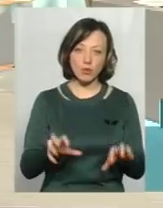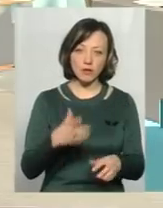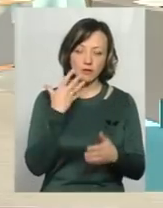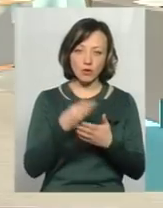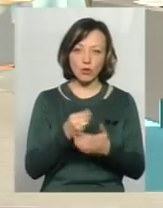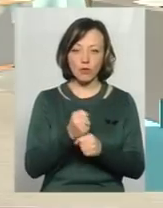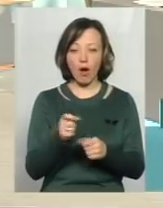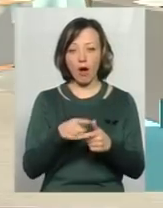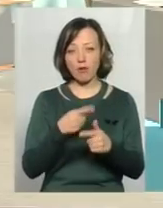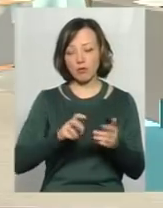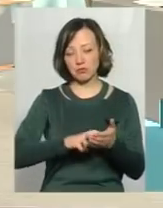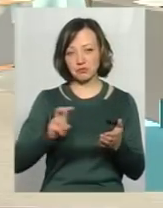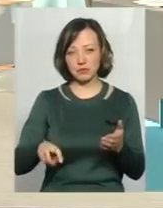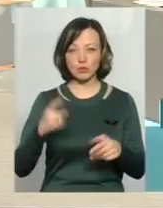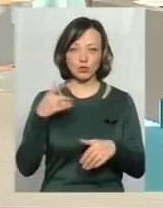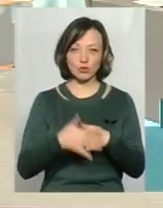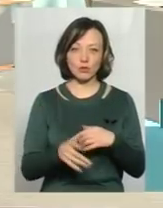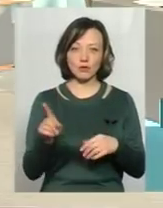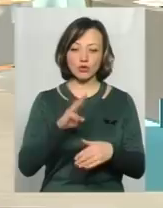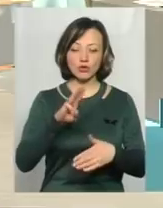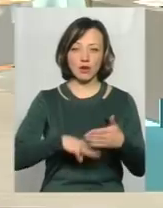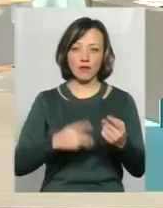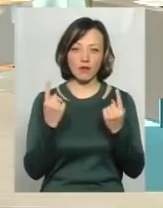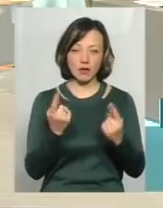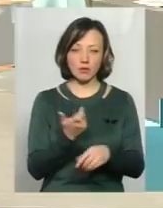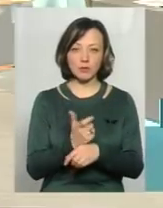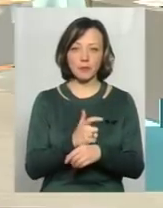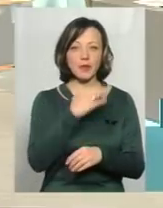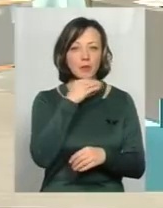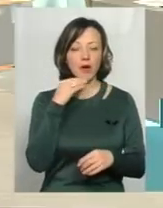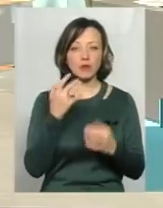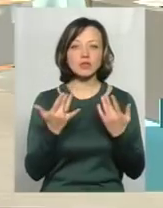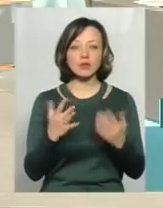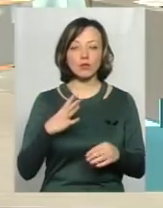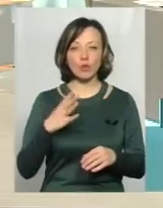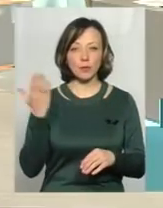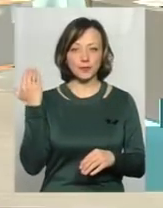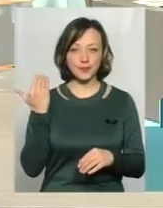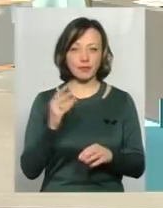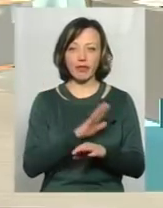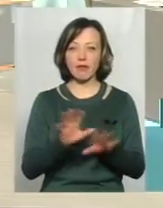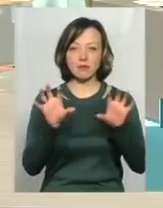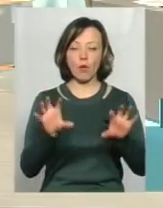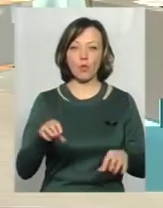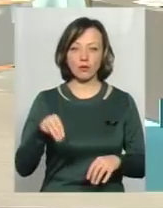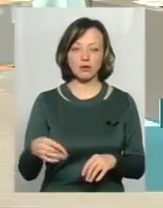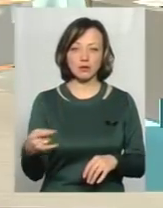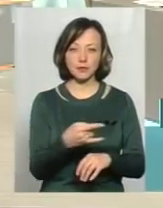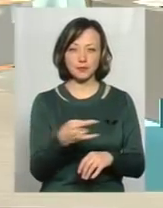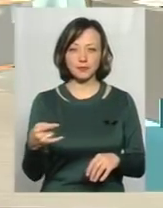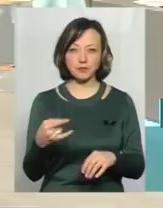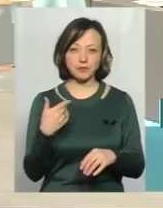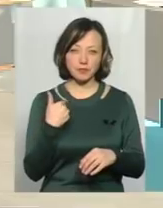цього ринку вийшов, тому що зрозумів, що штрафні санкції. А багато це скільки? Ну, по нашим попереднім